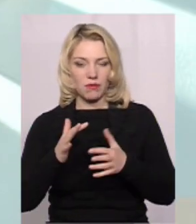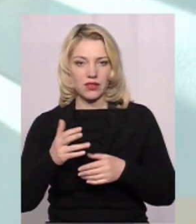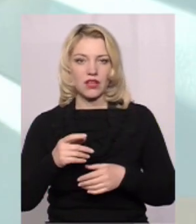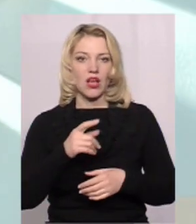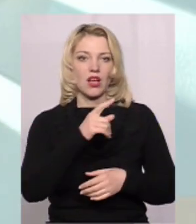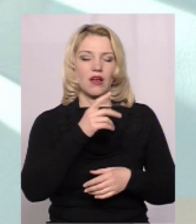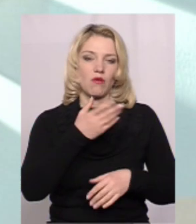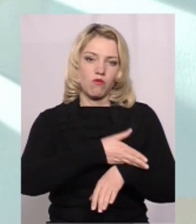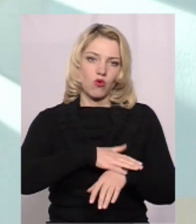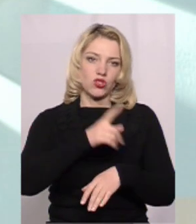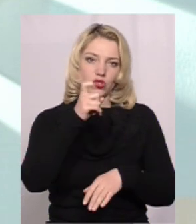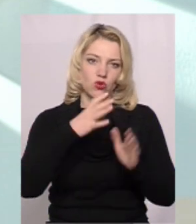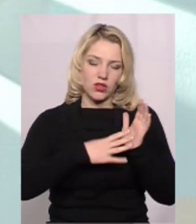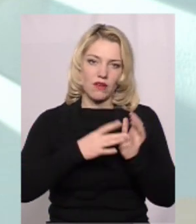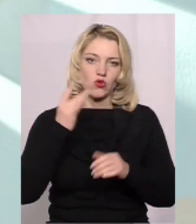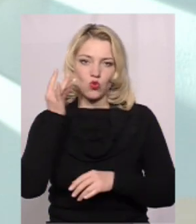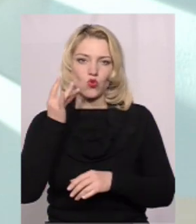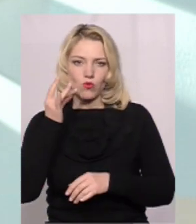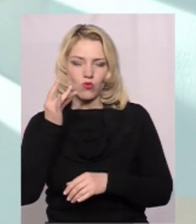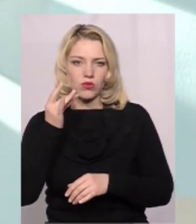109, в Румунії 1163